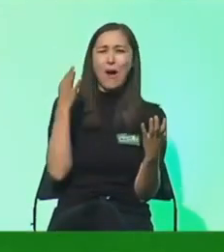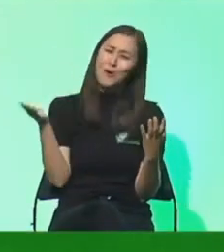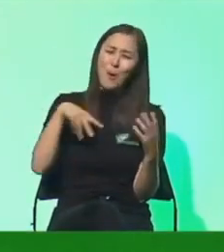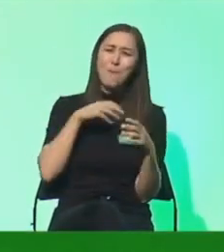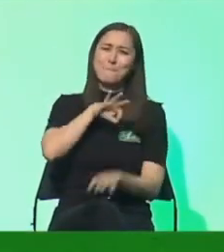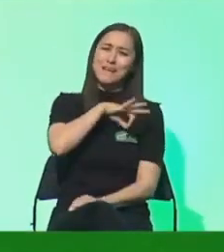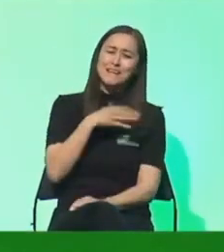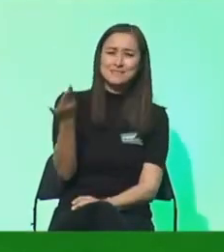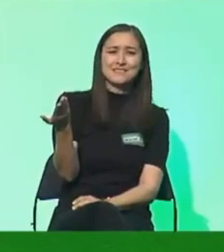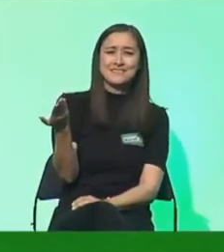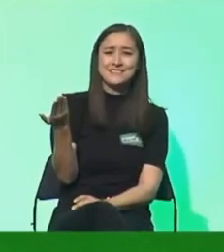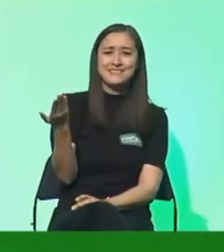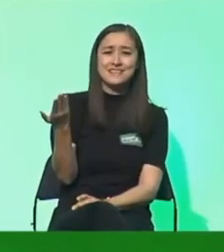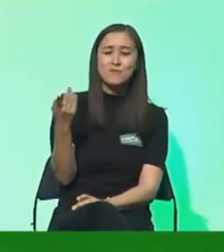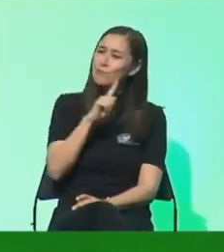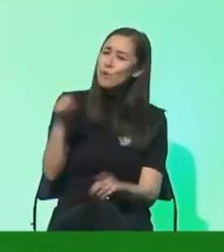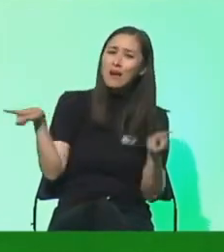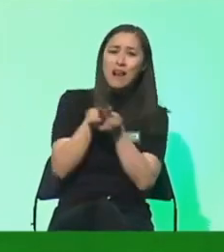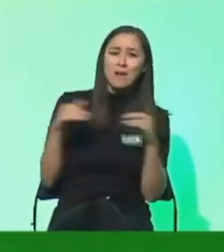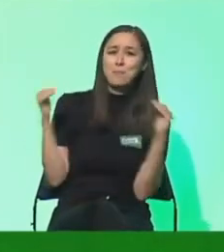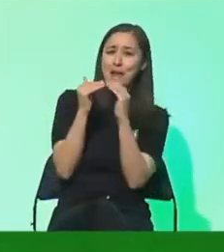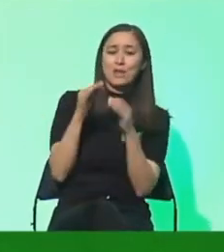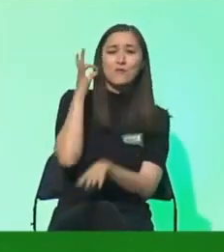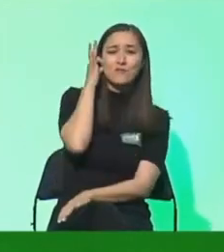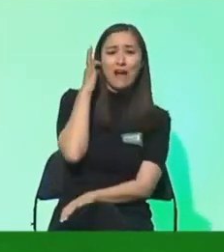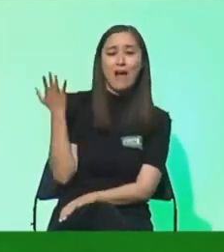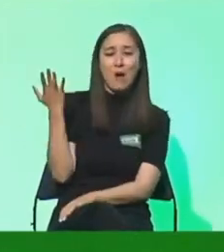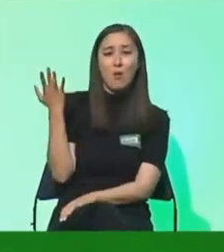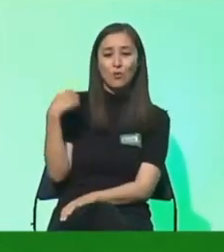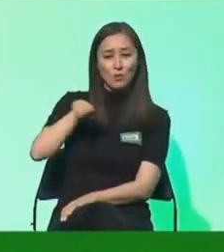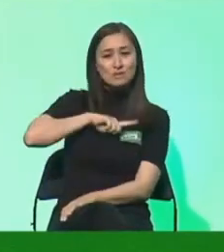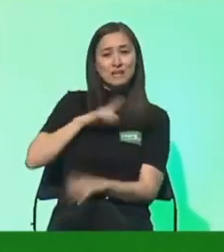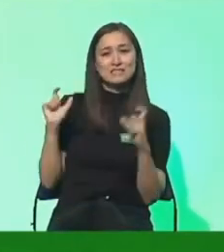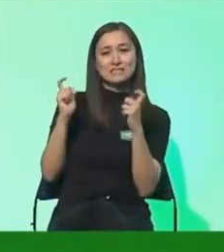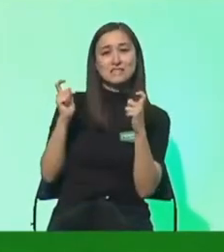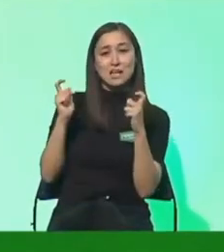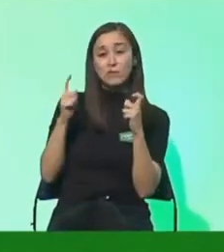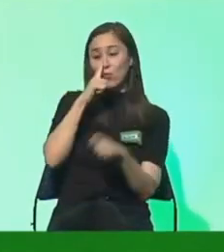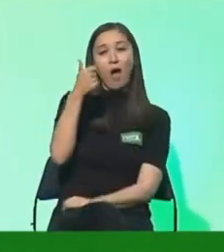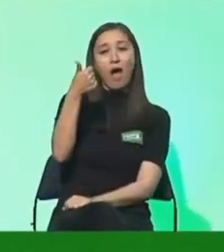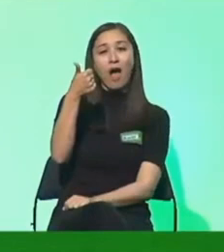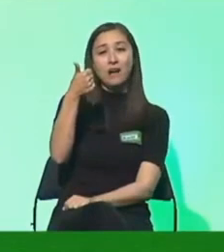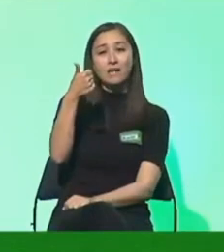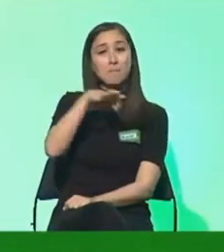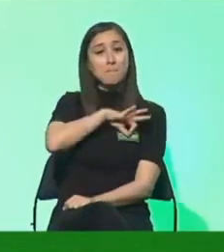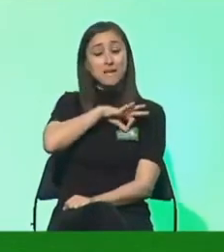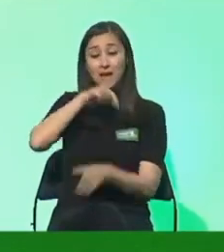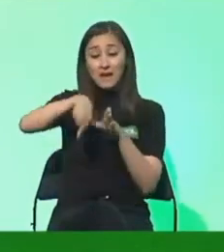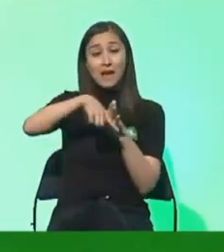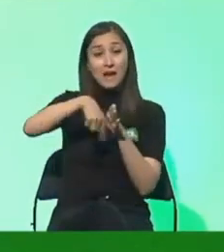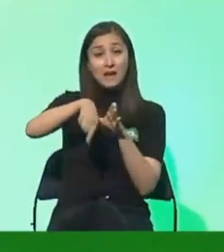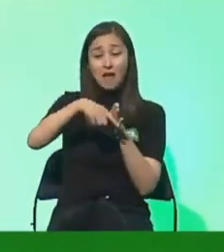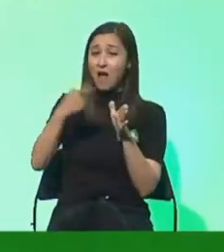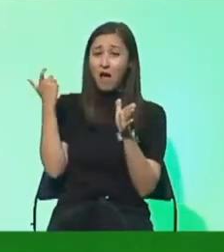Himmel, Herrgott. Für die Gleichberechtigung von Frauen in unserer Gesellschaft gibt es original eine Partei, die das innerparteilich